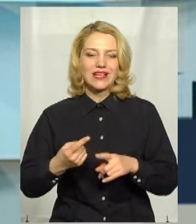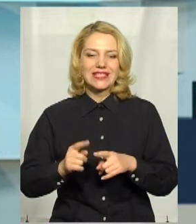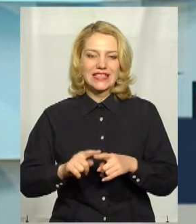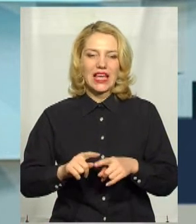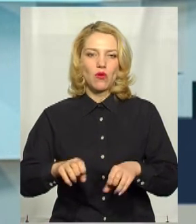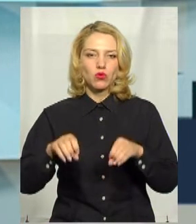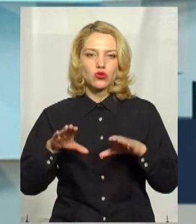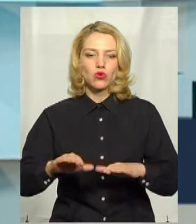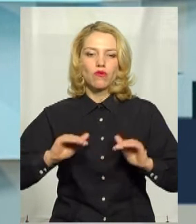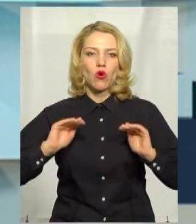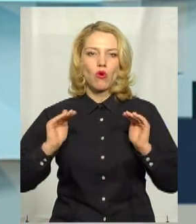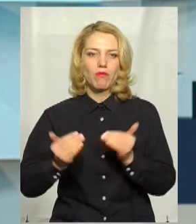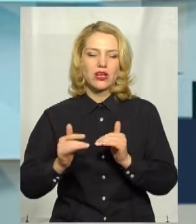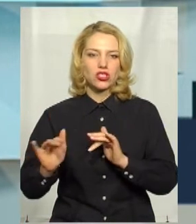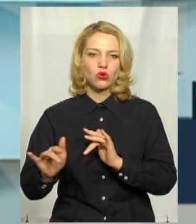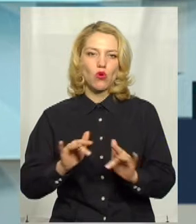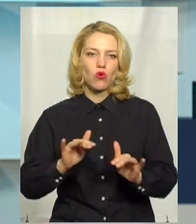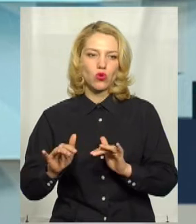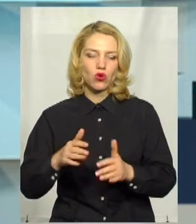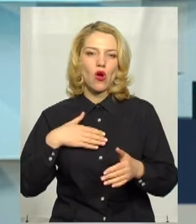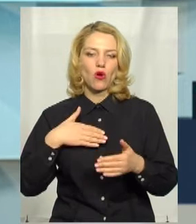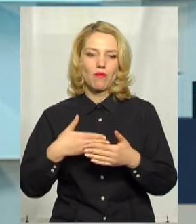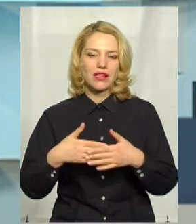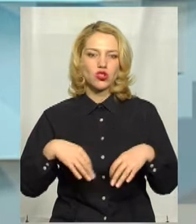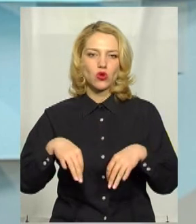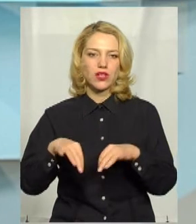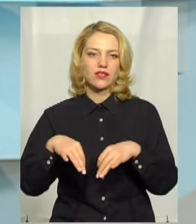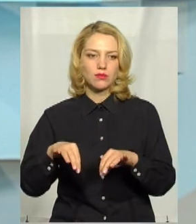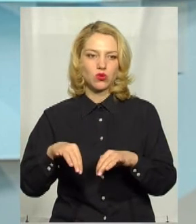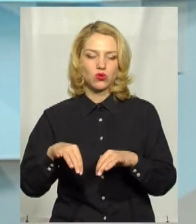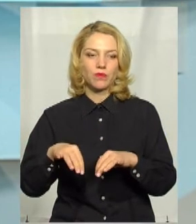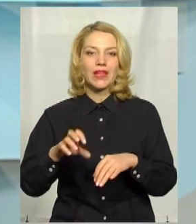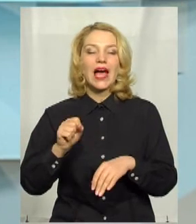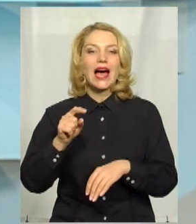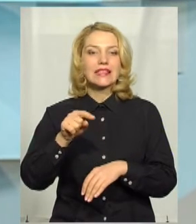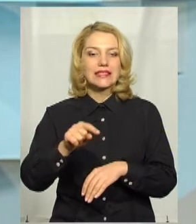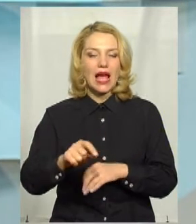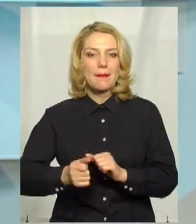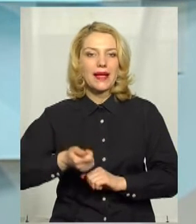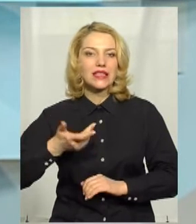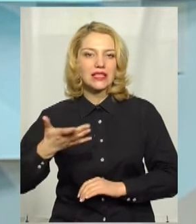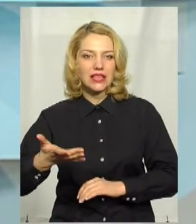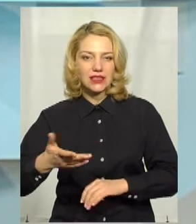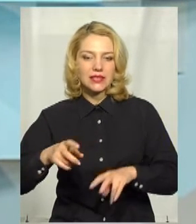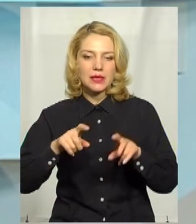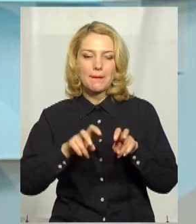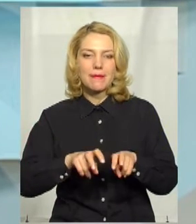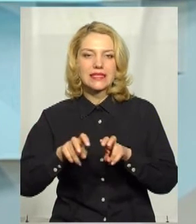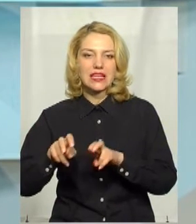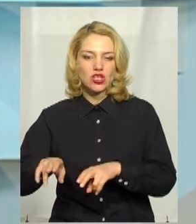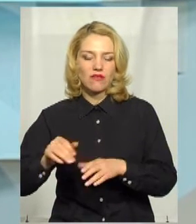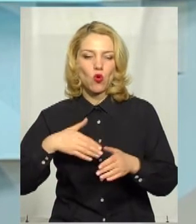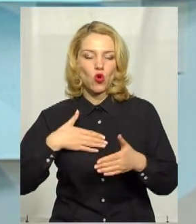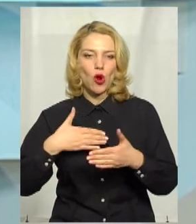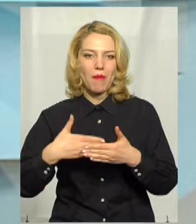постановою обмежено рух громадського транспорту. А саме кількість пасажирів у громадському